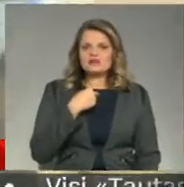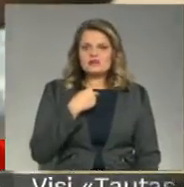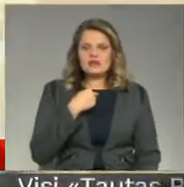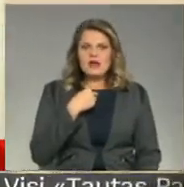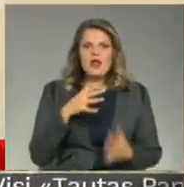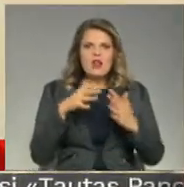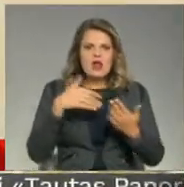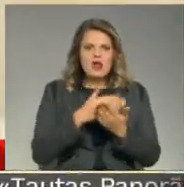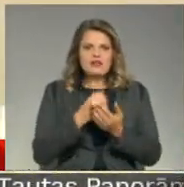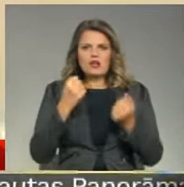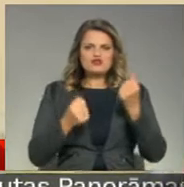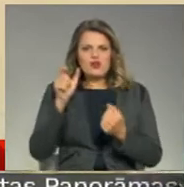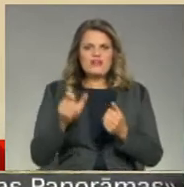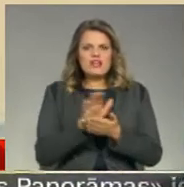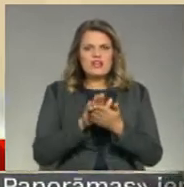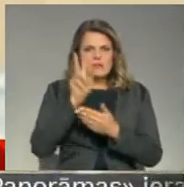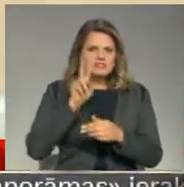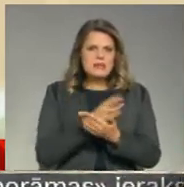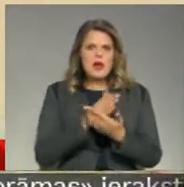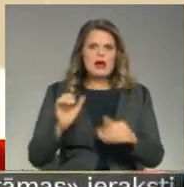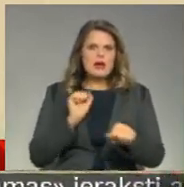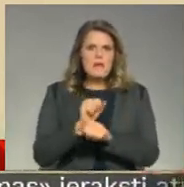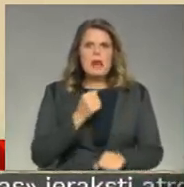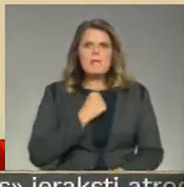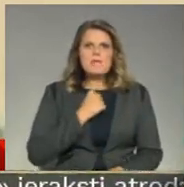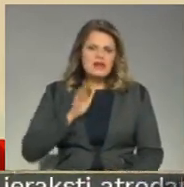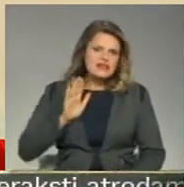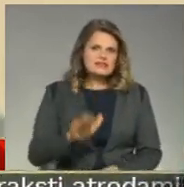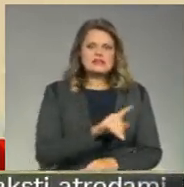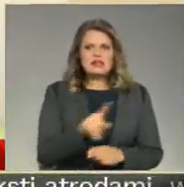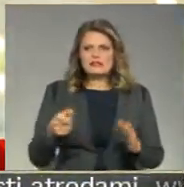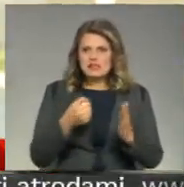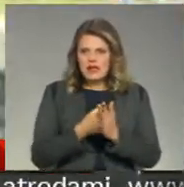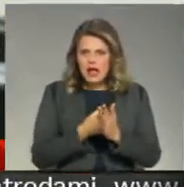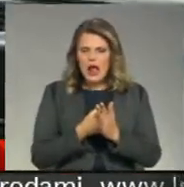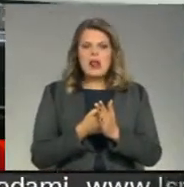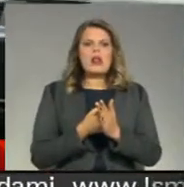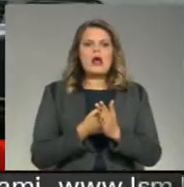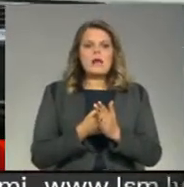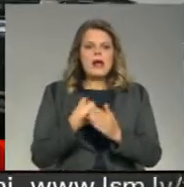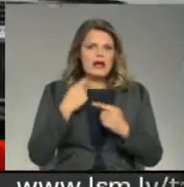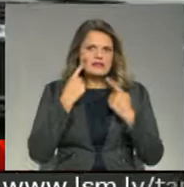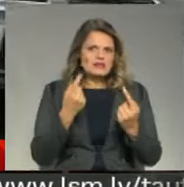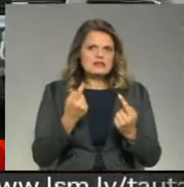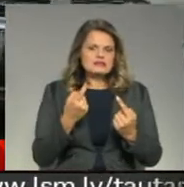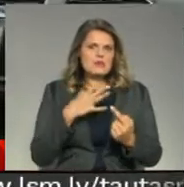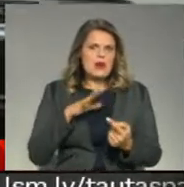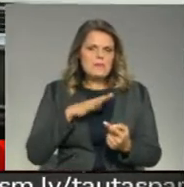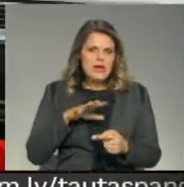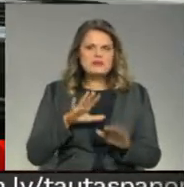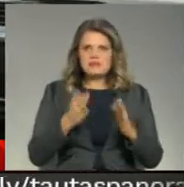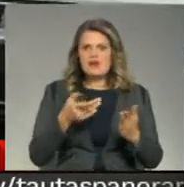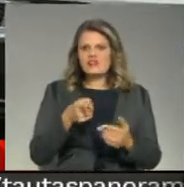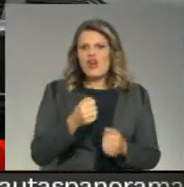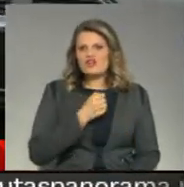Lielu daļu šofurīši nemaz nemāk kārtīgi bremzēt, respektīvi, baidās nospiest kārtīgi bremžu pedālu. Es nezinu pat ar ko tas ir saistīts, bet